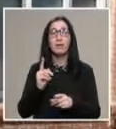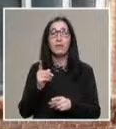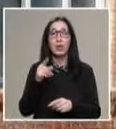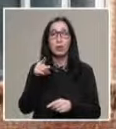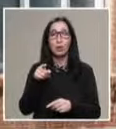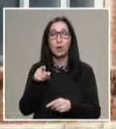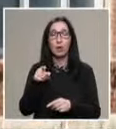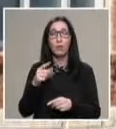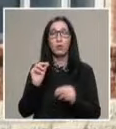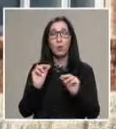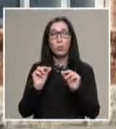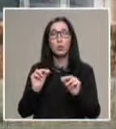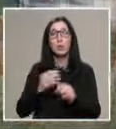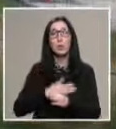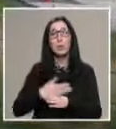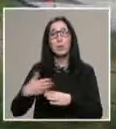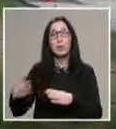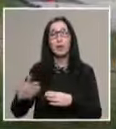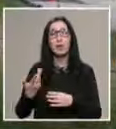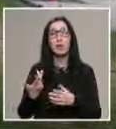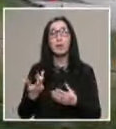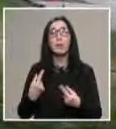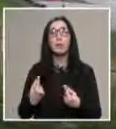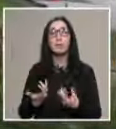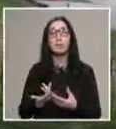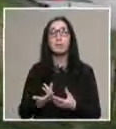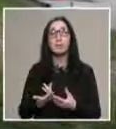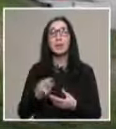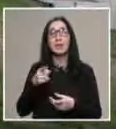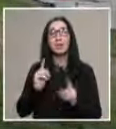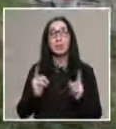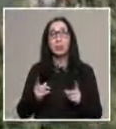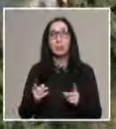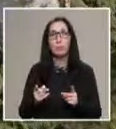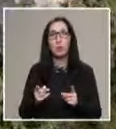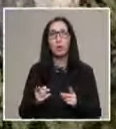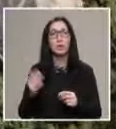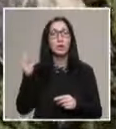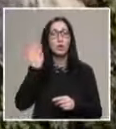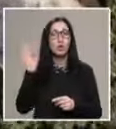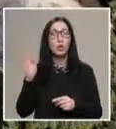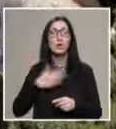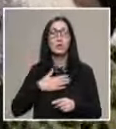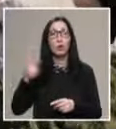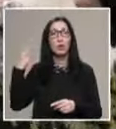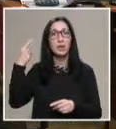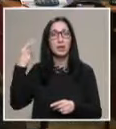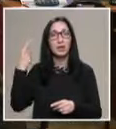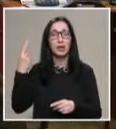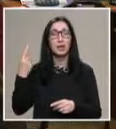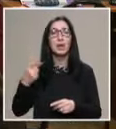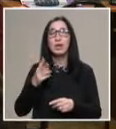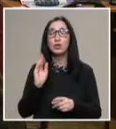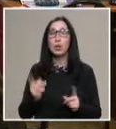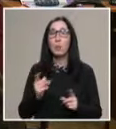обучение то преминава под формата на преживелищен тренинг. Те ще могат да чуят своите идеи, ще могат